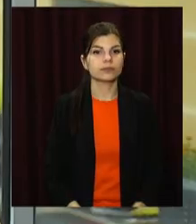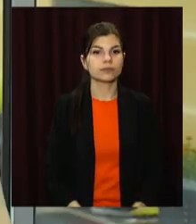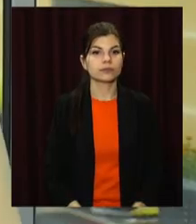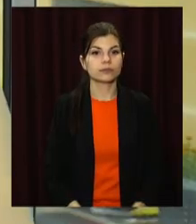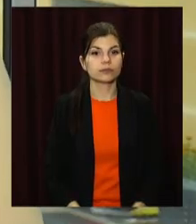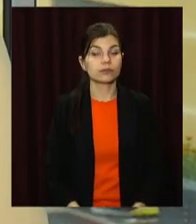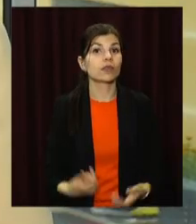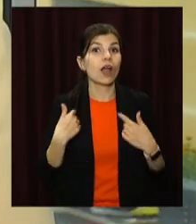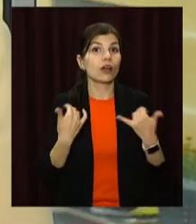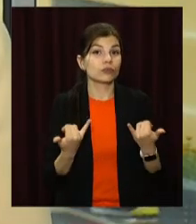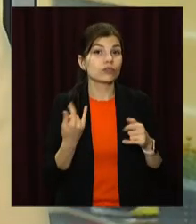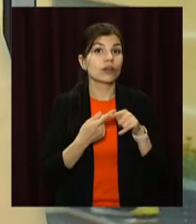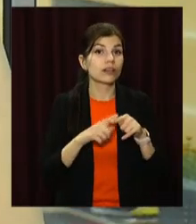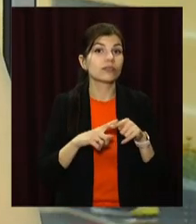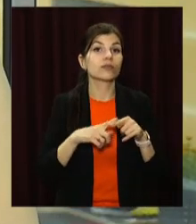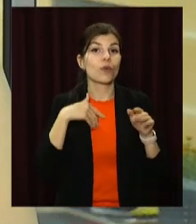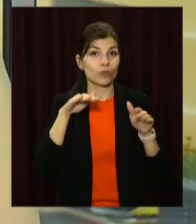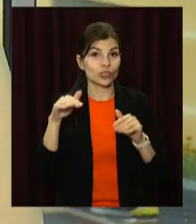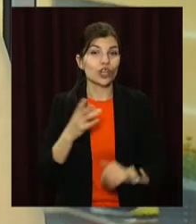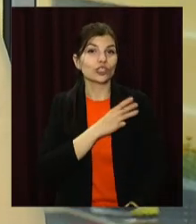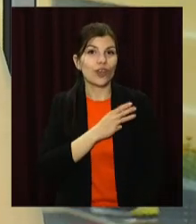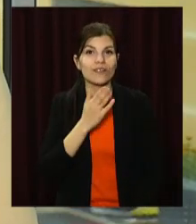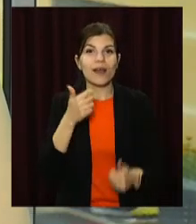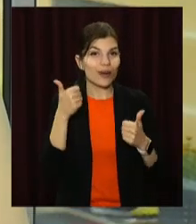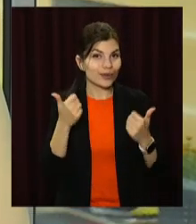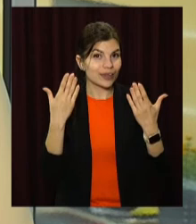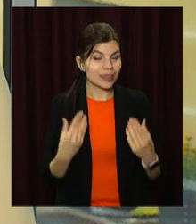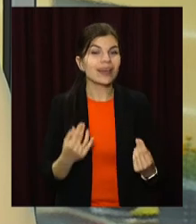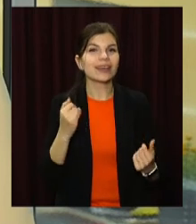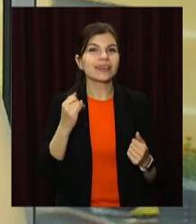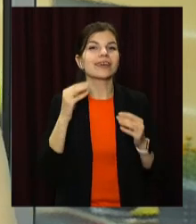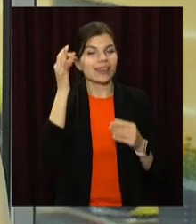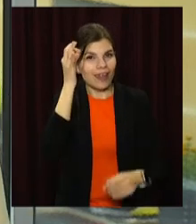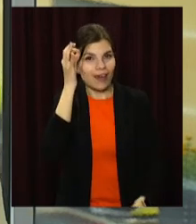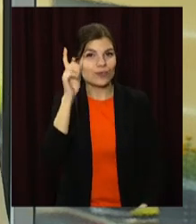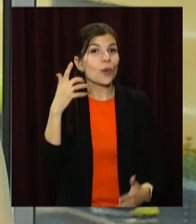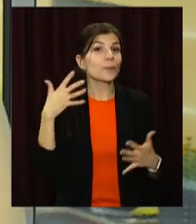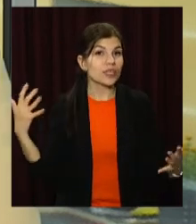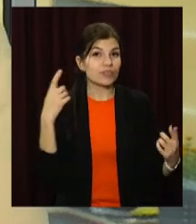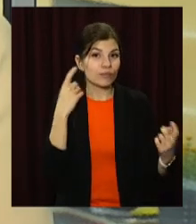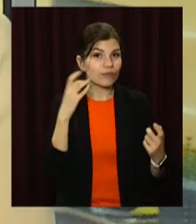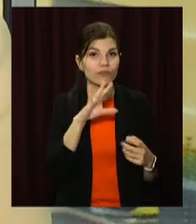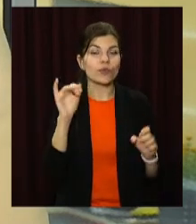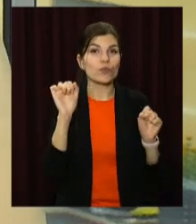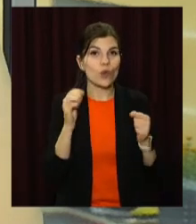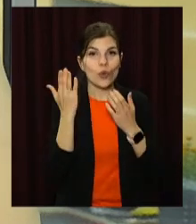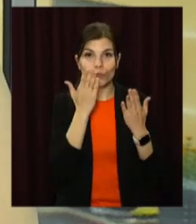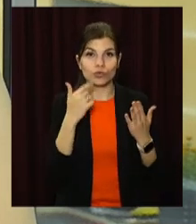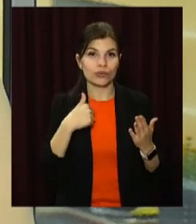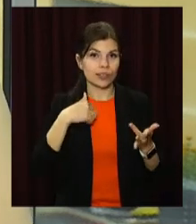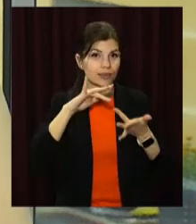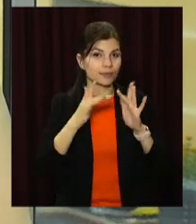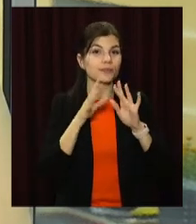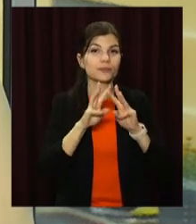На цьому я з вами поки що прощаюся, бажаю гарного дня. І традиційно нагадую, що більше інформації ви зможете прочитати на